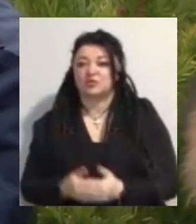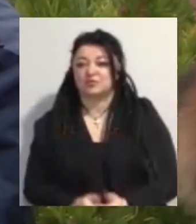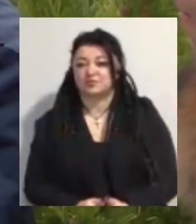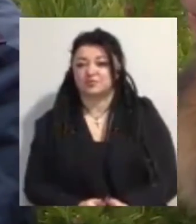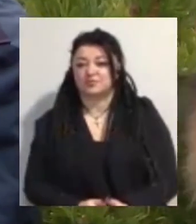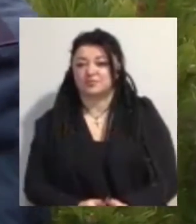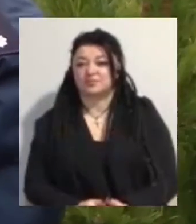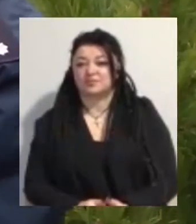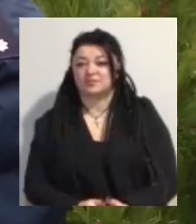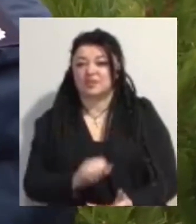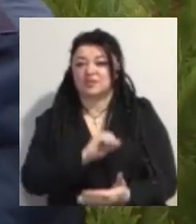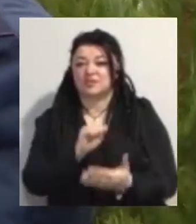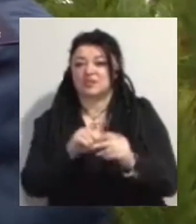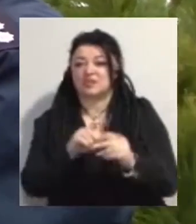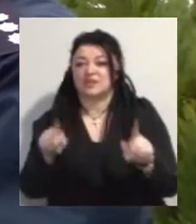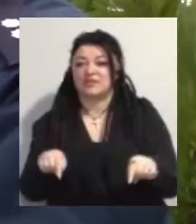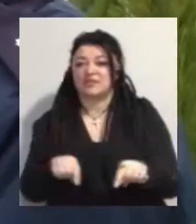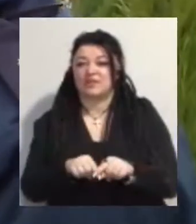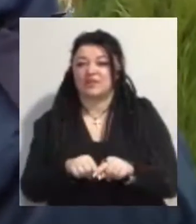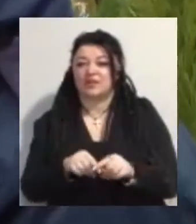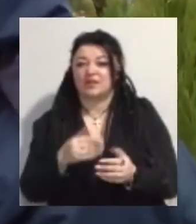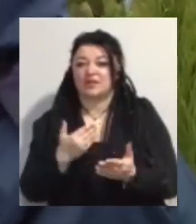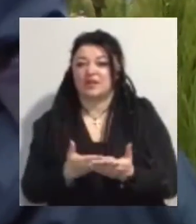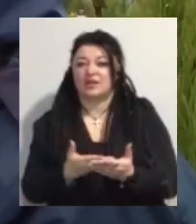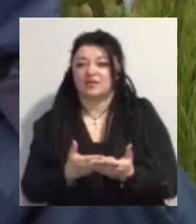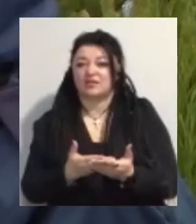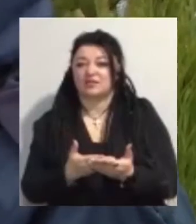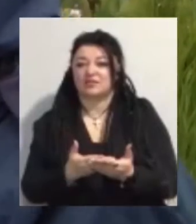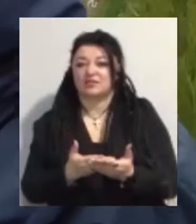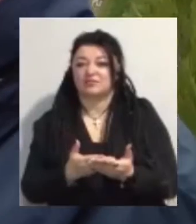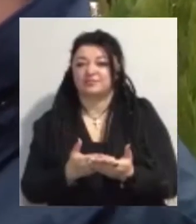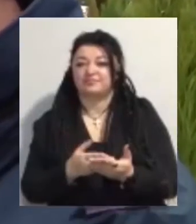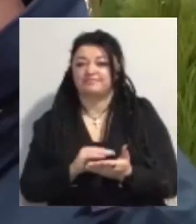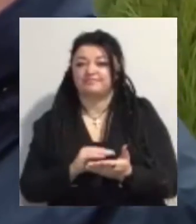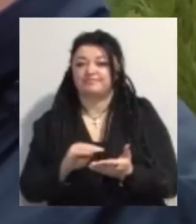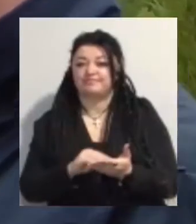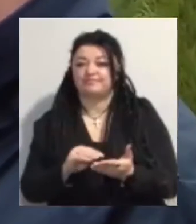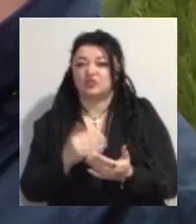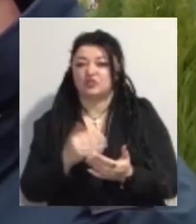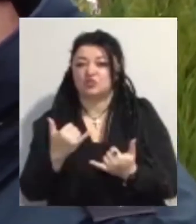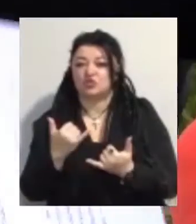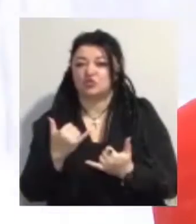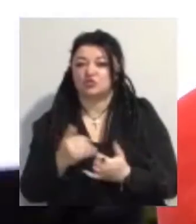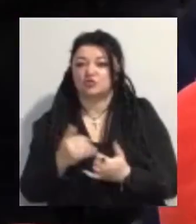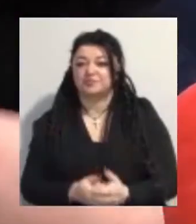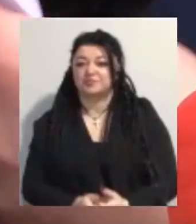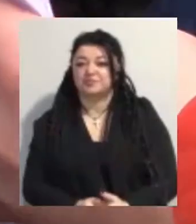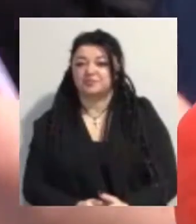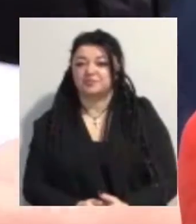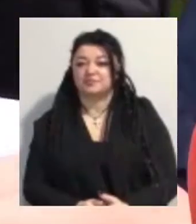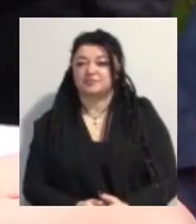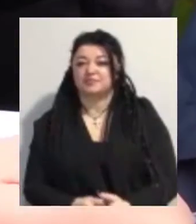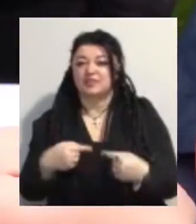Сертифікат з радіології. Ось цього, так? Ні, сертифікат з радіології. А, зараз, зараз, зараз, дійдемо до сертифікату. Так